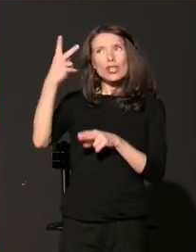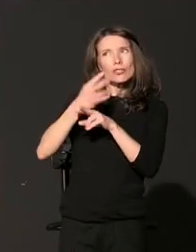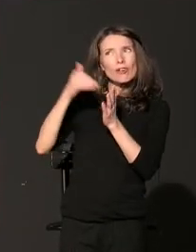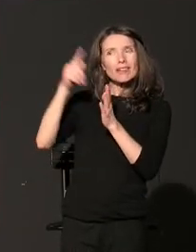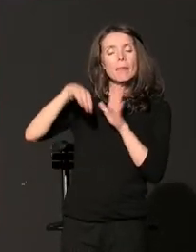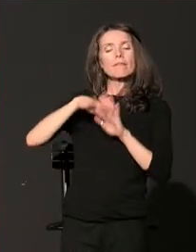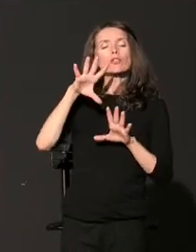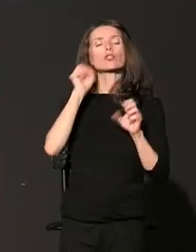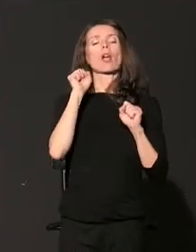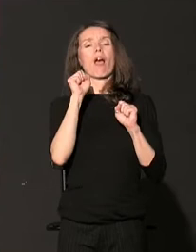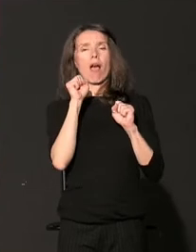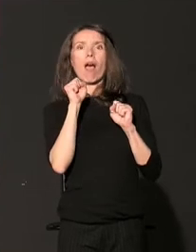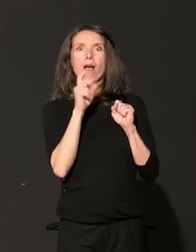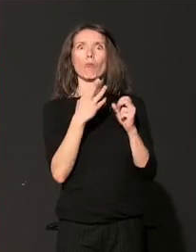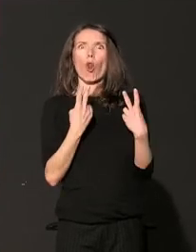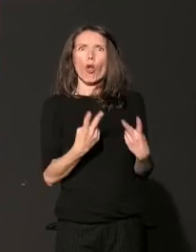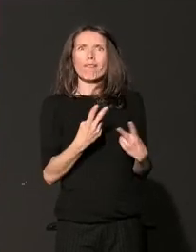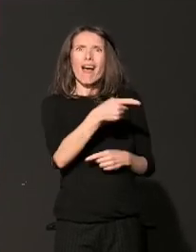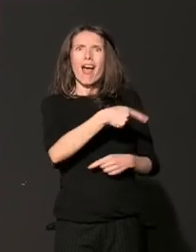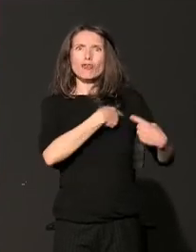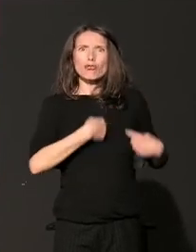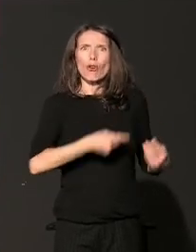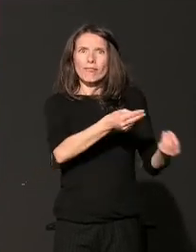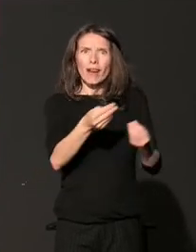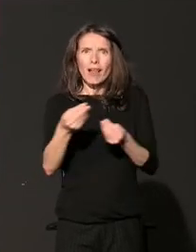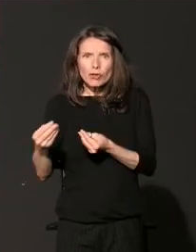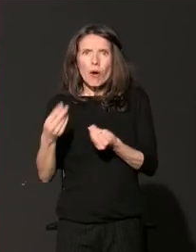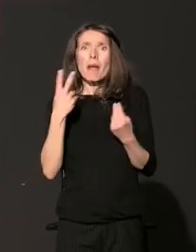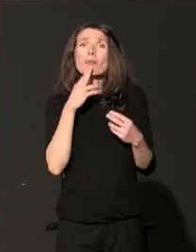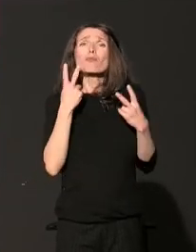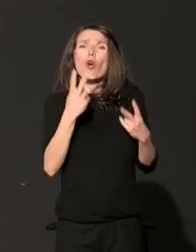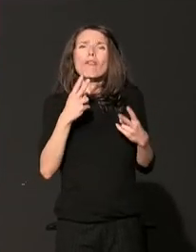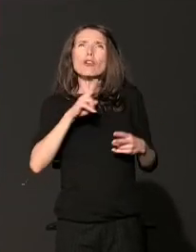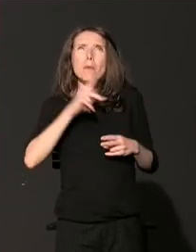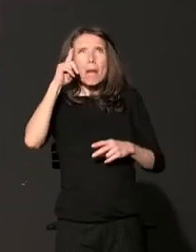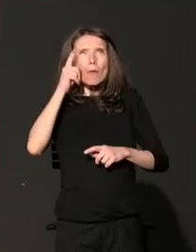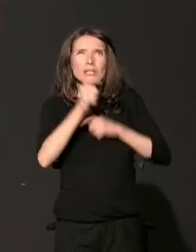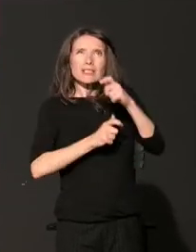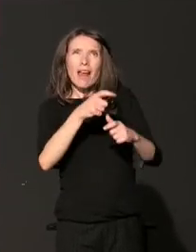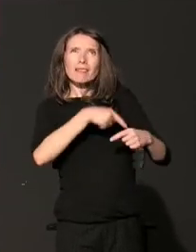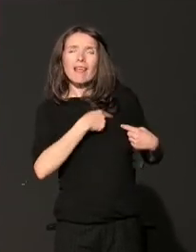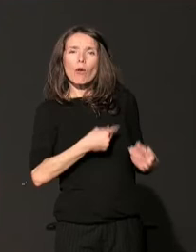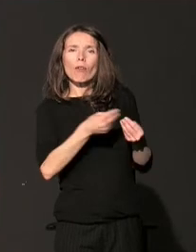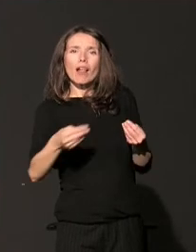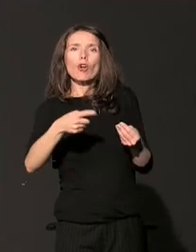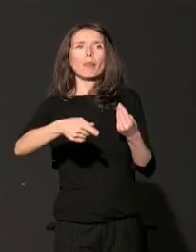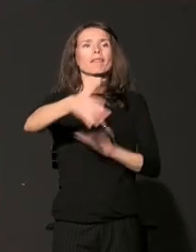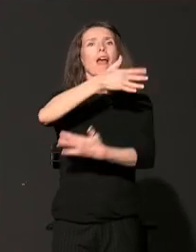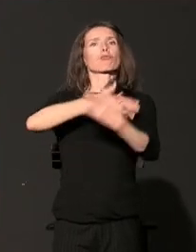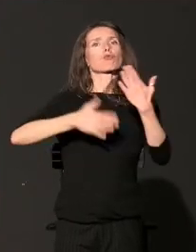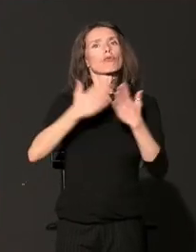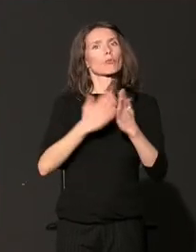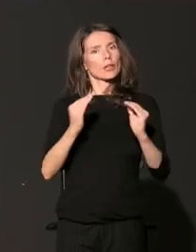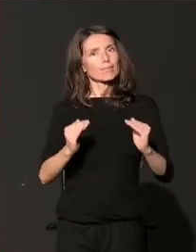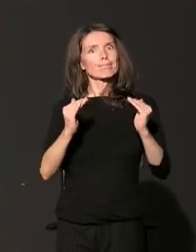opšte dobro i značaja podrške strateškoj filantropiji za dugoročnu dobrobit zajednica. Samo kroz uzemno uvažavanje